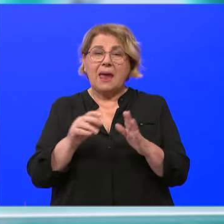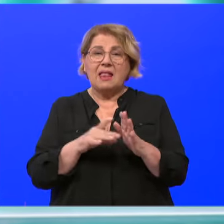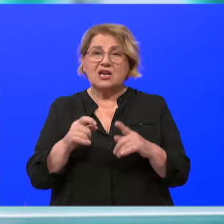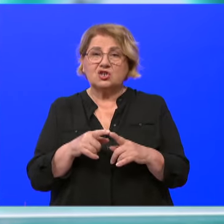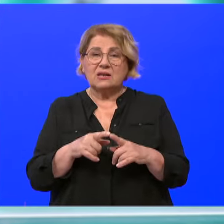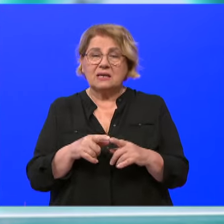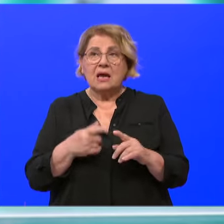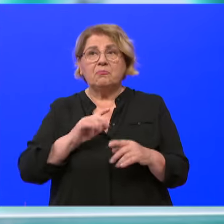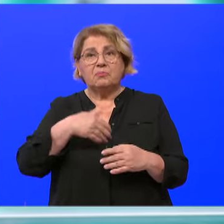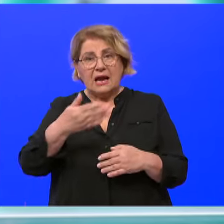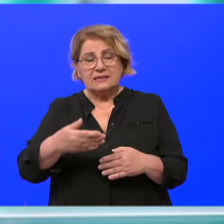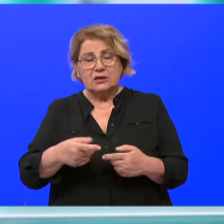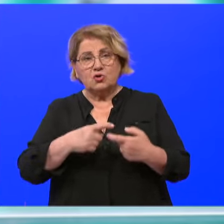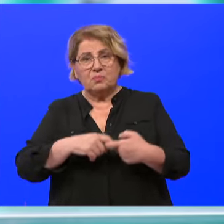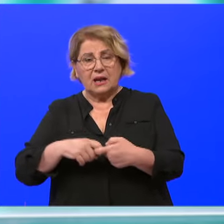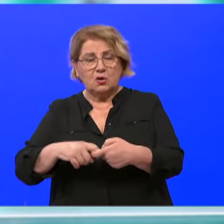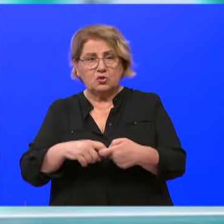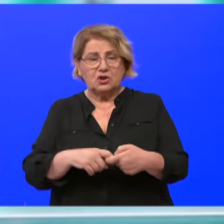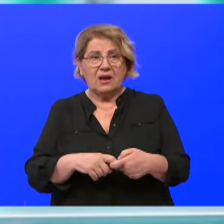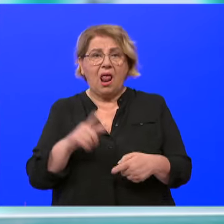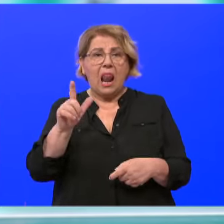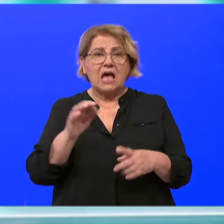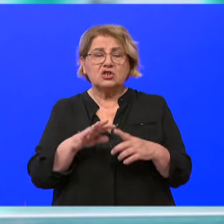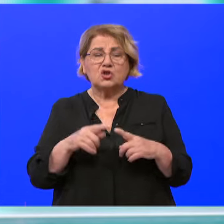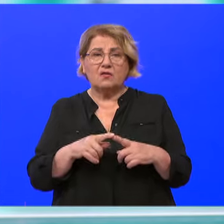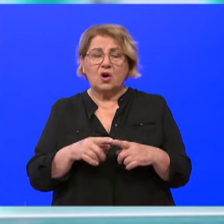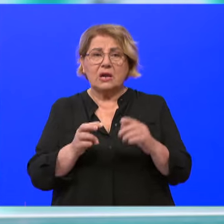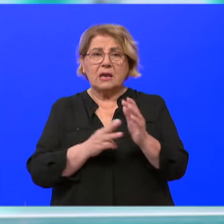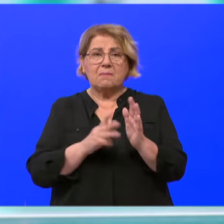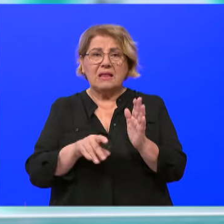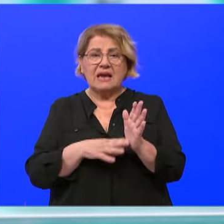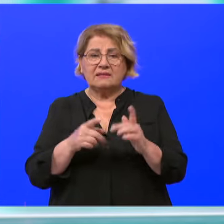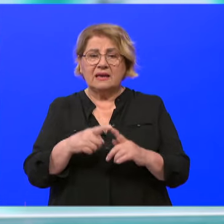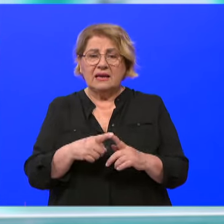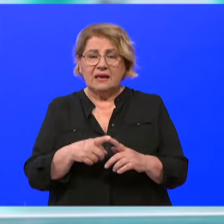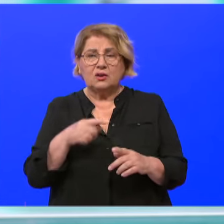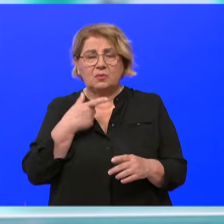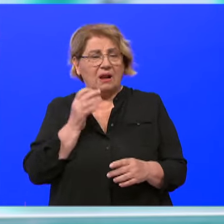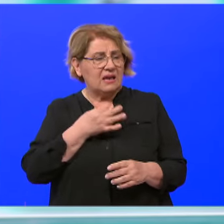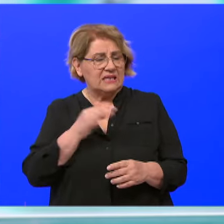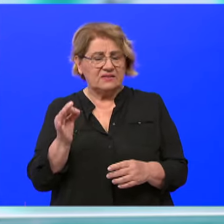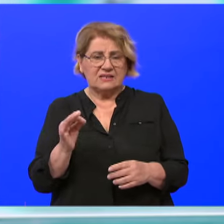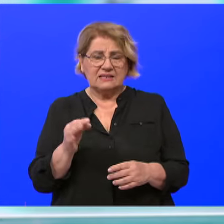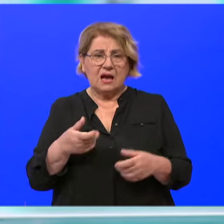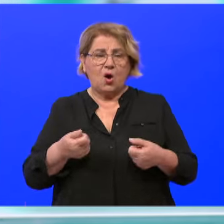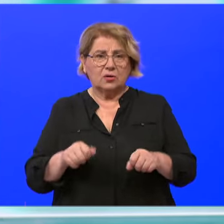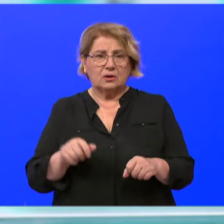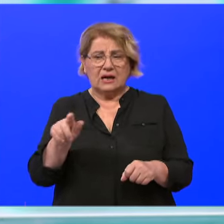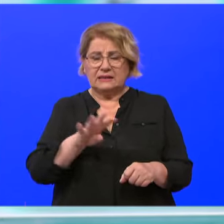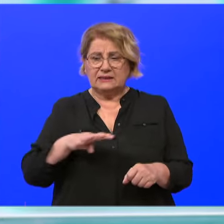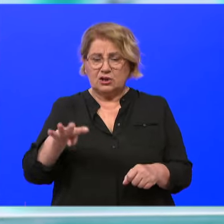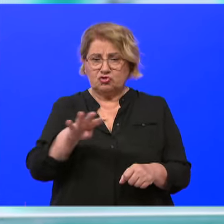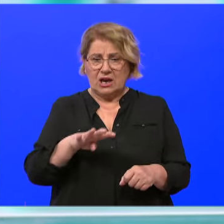tri godine su nam se pridružili lastobo i mlijet. I to je bila najbolja odluka Lige, da nam se oni pridruže i da ta četiri